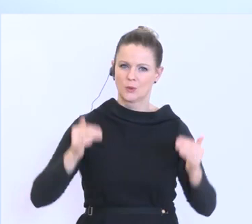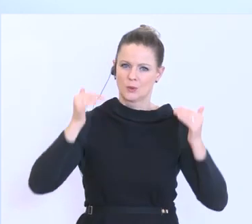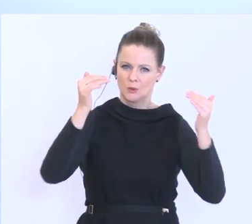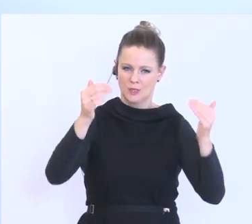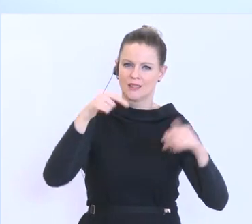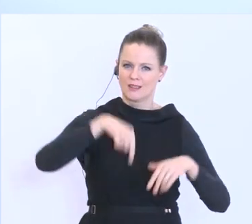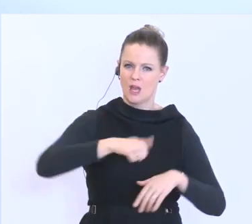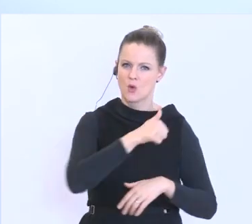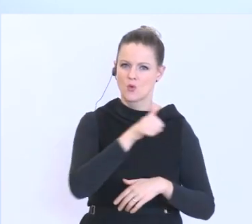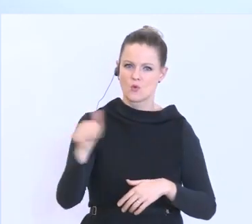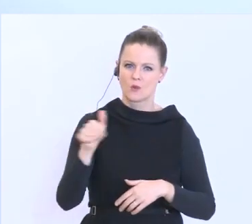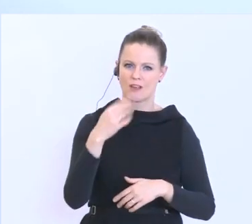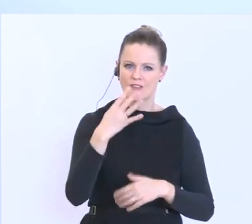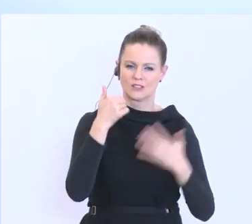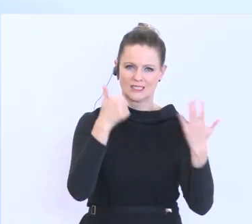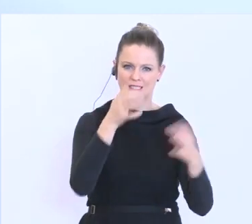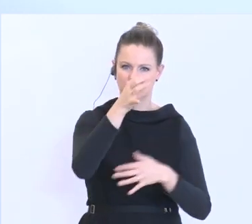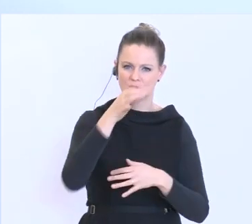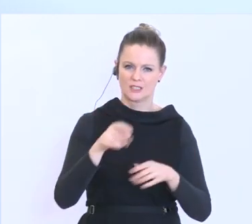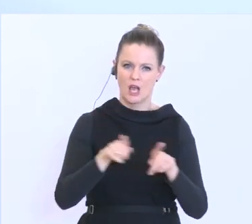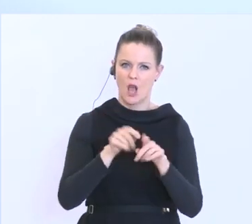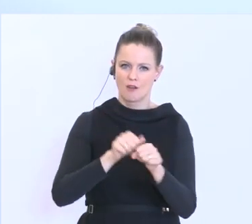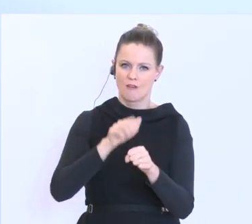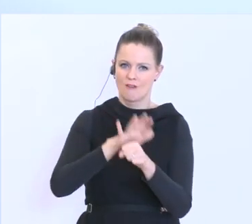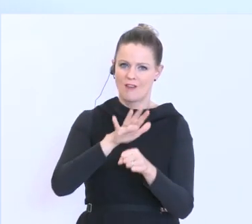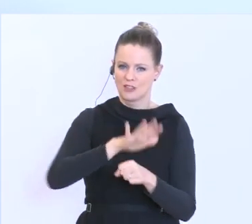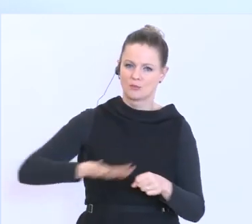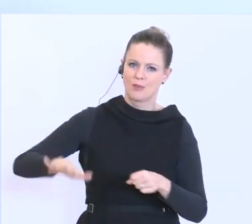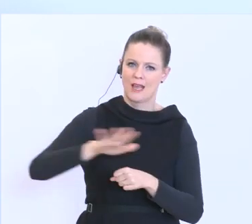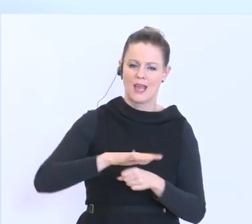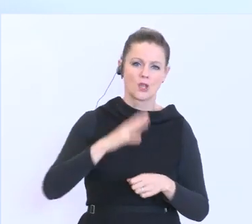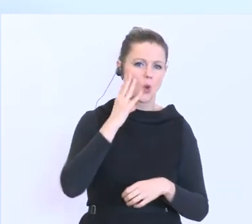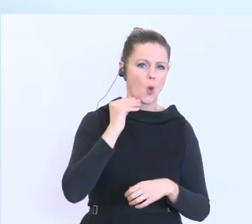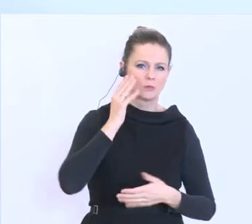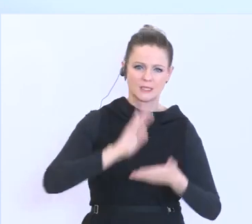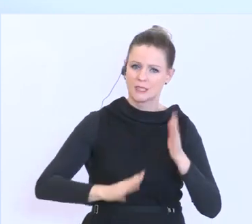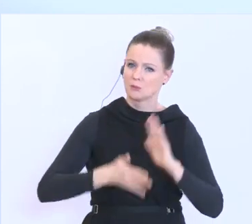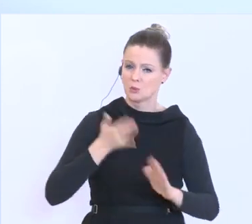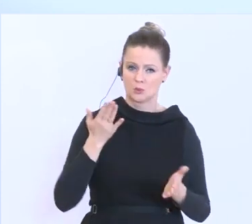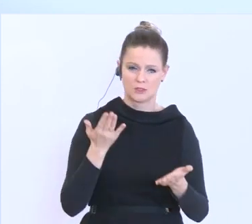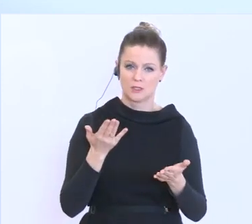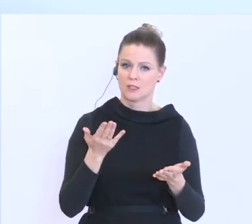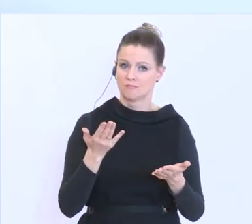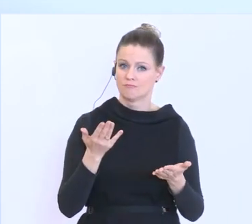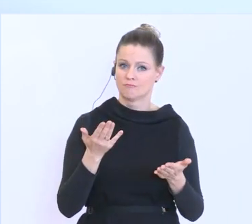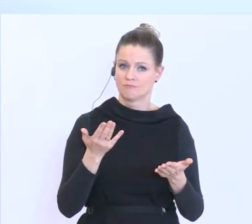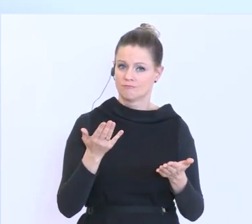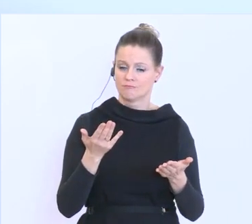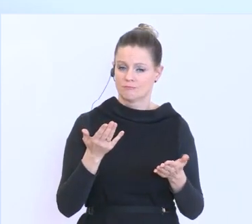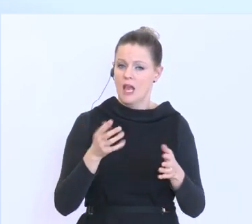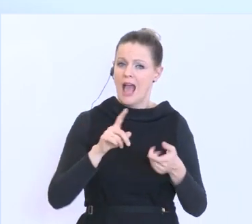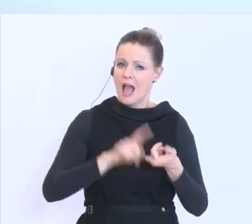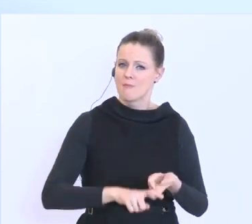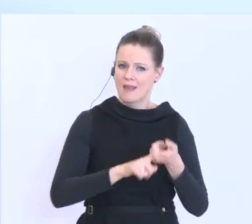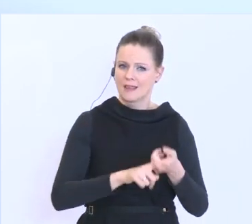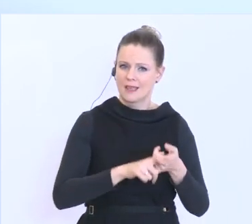164 Prozent, auch im Fleischbereich, bei Obst, Gemüse ist die Selbstversorgung natürlich entsprechend saisonal sehr